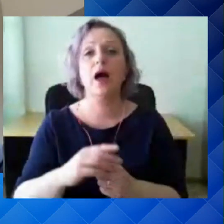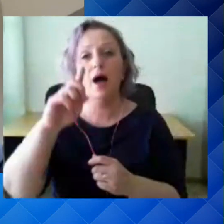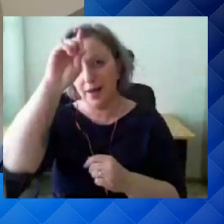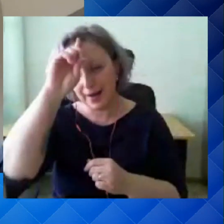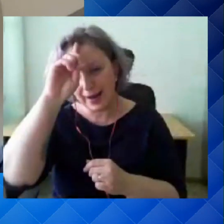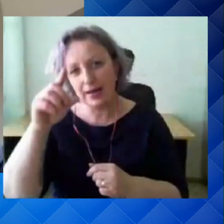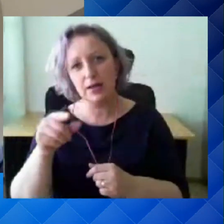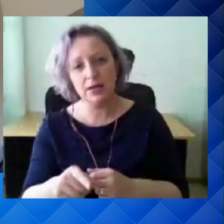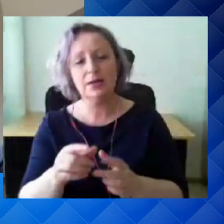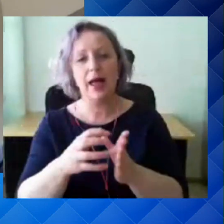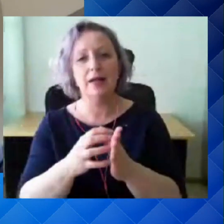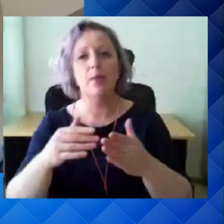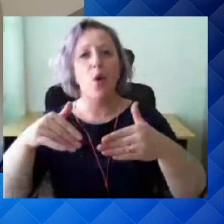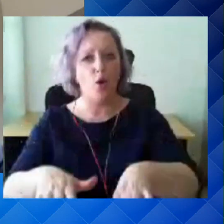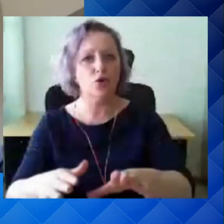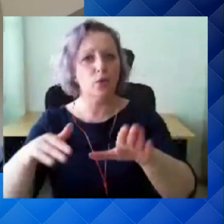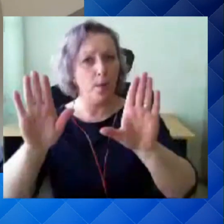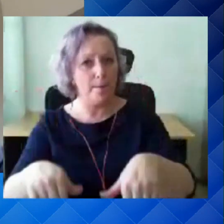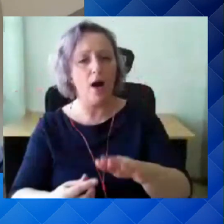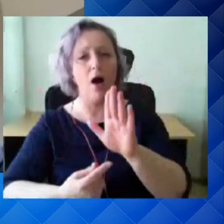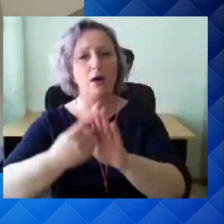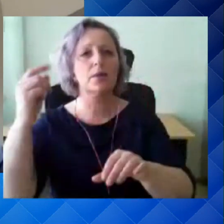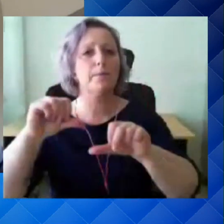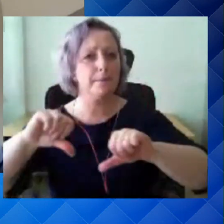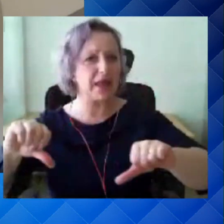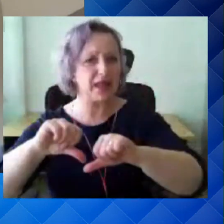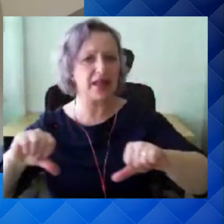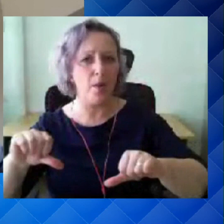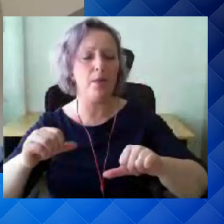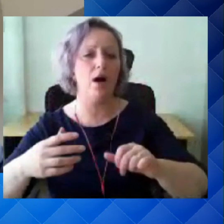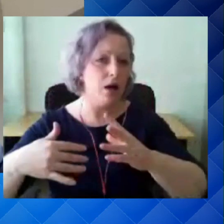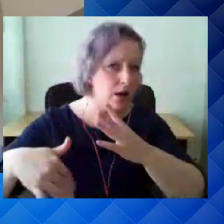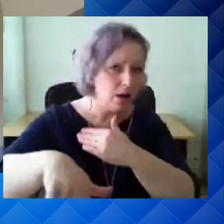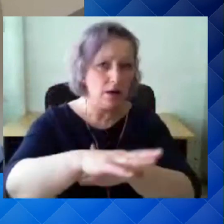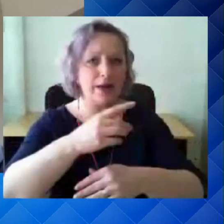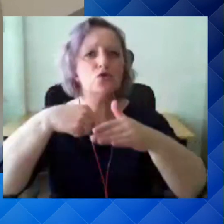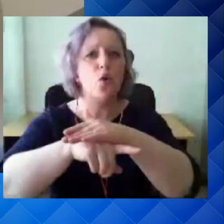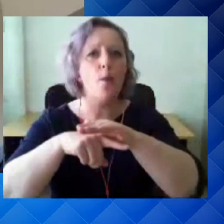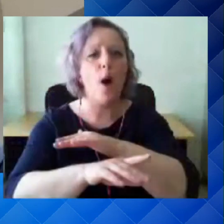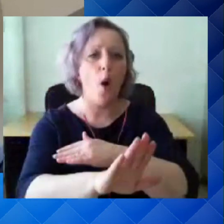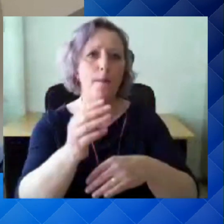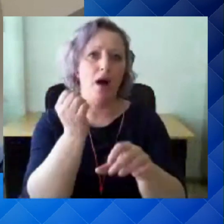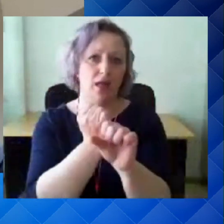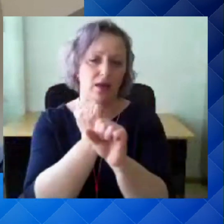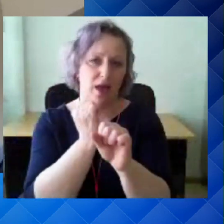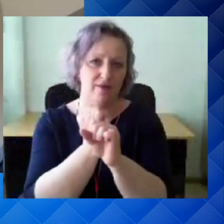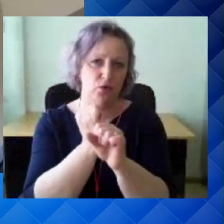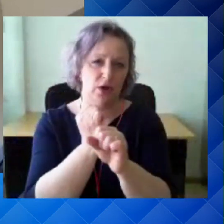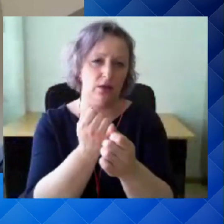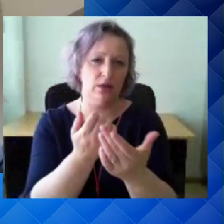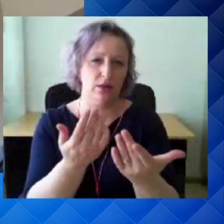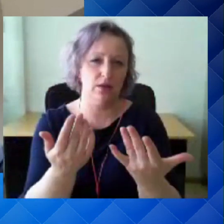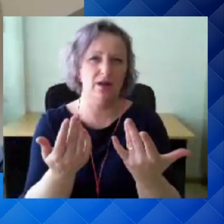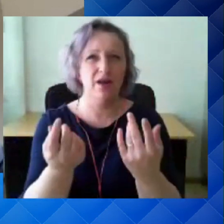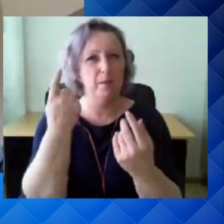et jõutakse otsustamisel juba sinna, et hakatakse piirama kõiki selliseid tubased tegevusi ja noh